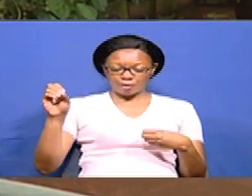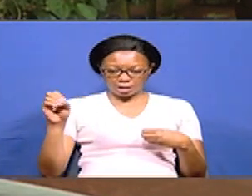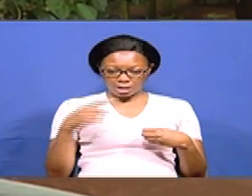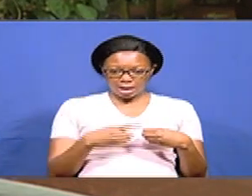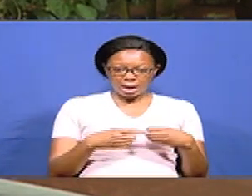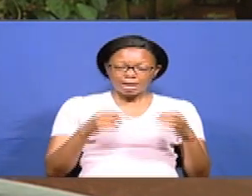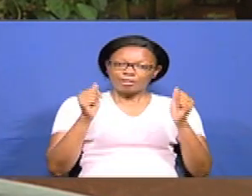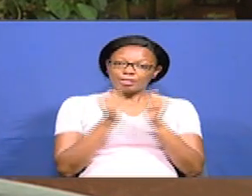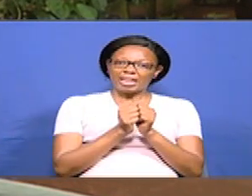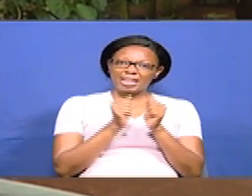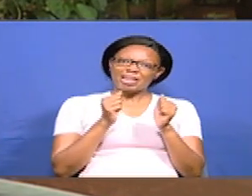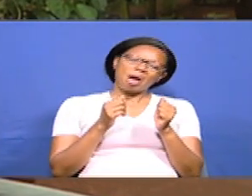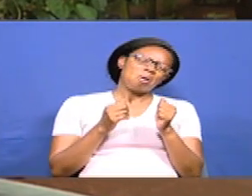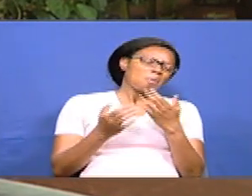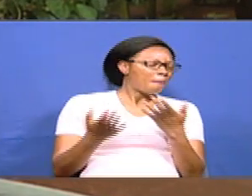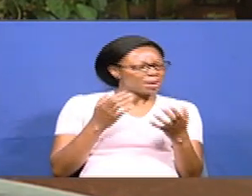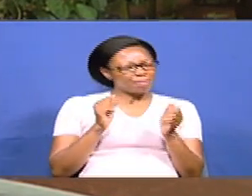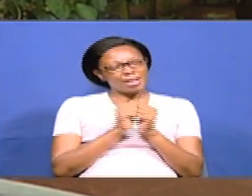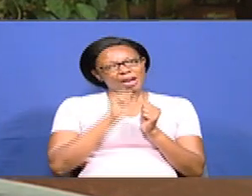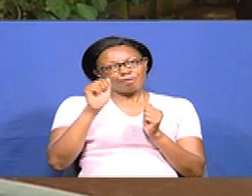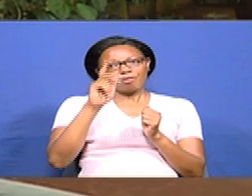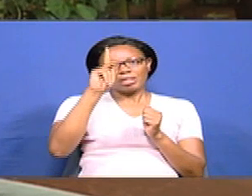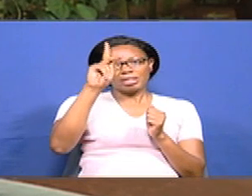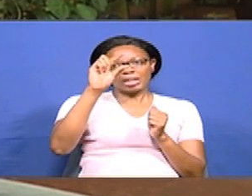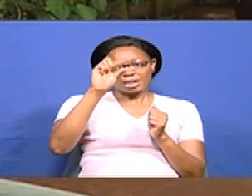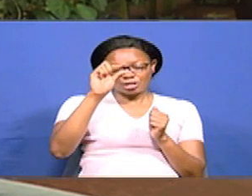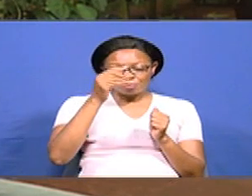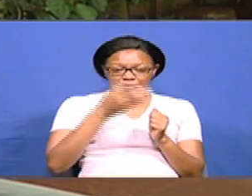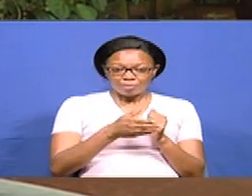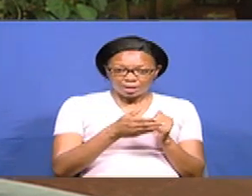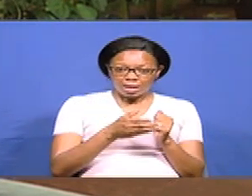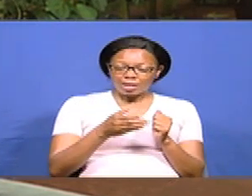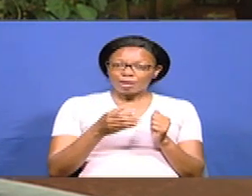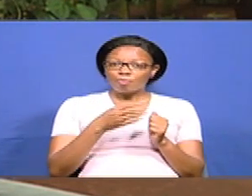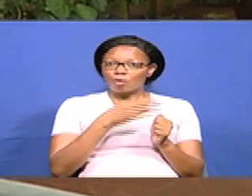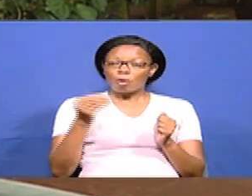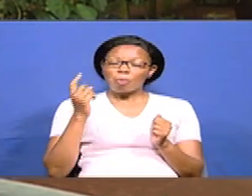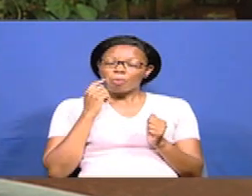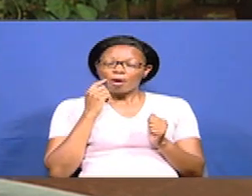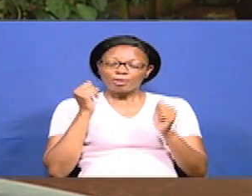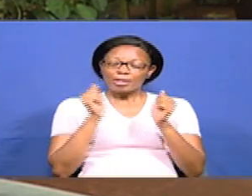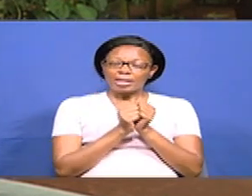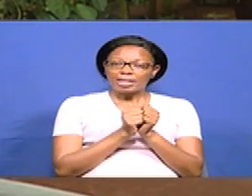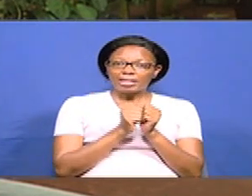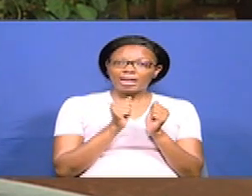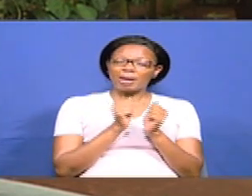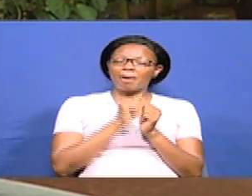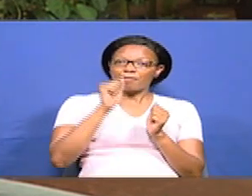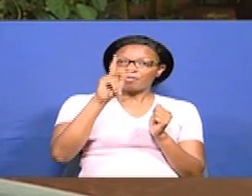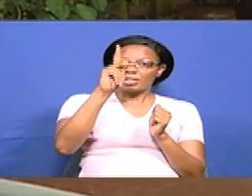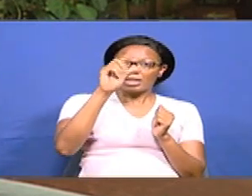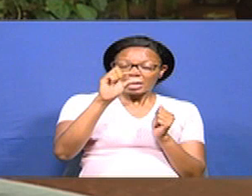range between 10 to 15 kilogrammes kwa tray moja. As opposed to kwa market sayi, yyo 10 to 15 kgs of any animal feed.